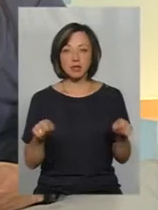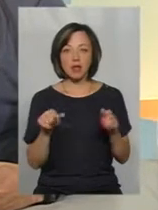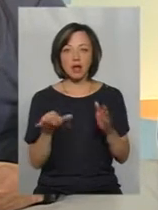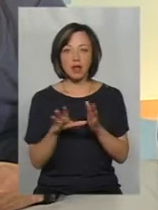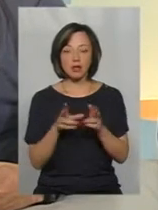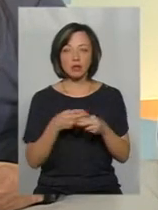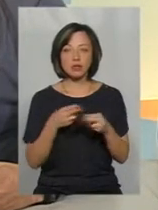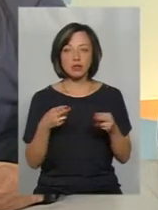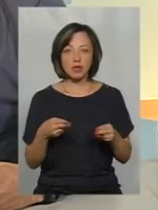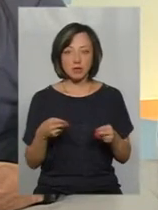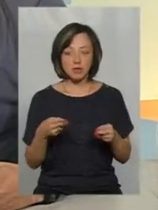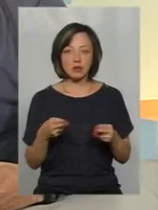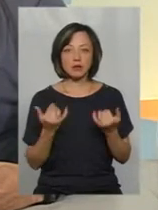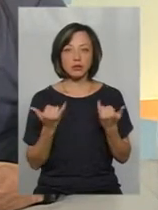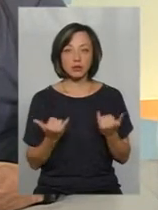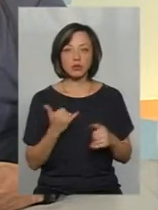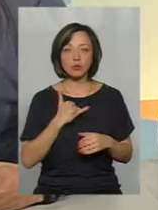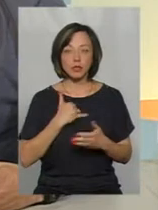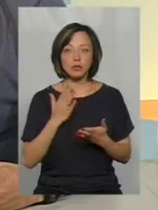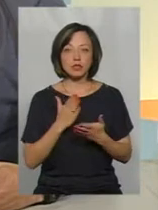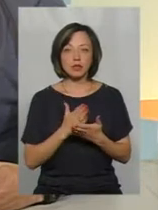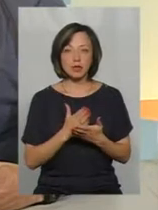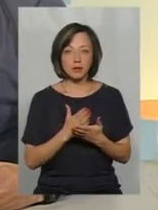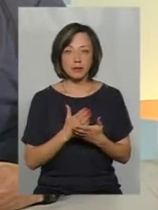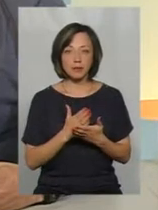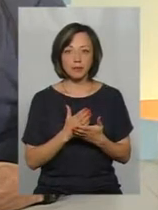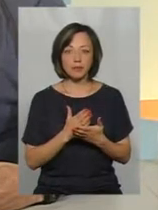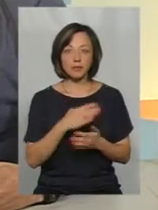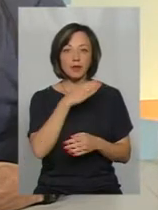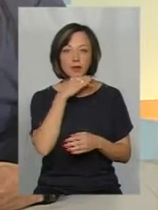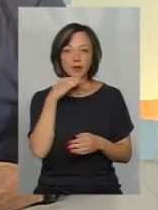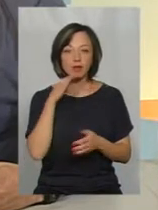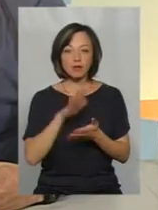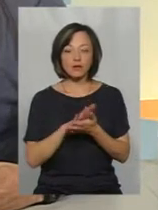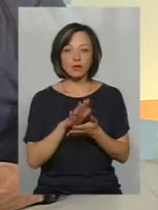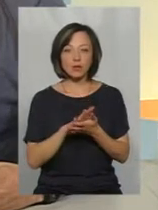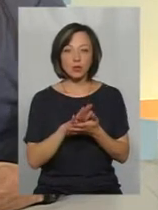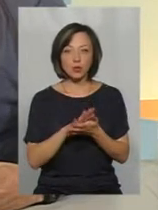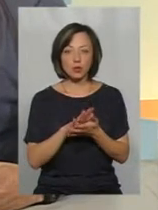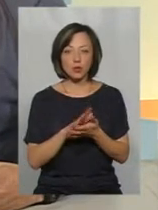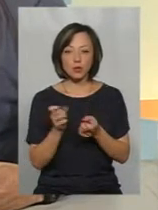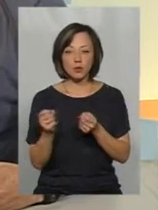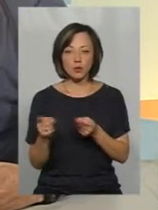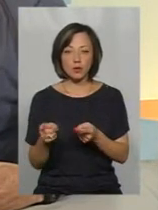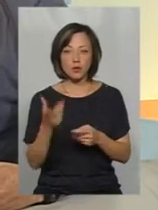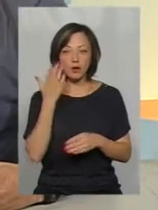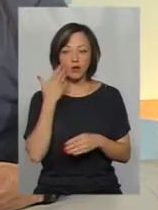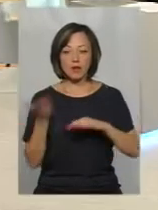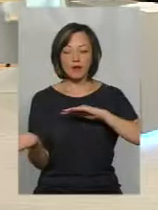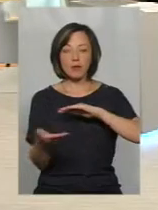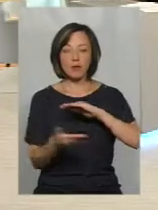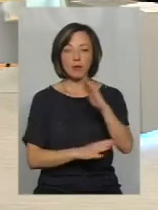в нас сьогодні є досить багато відходів, зокрема, при вирубках